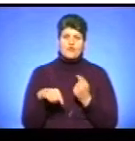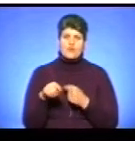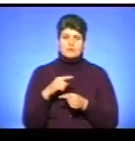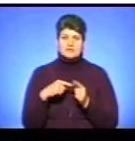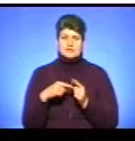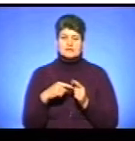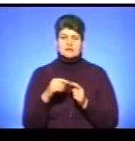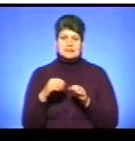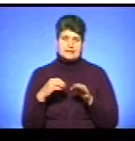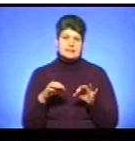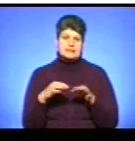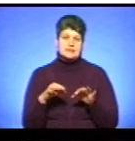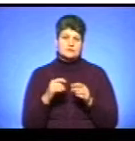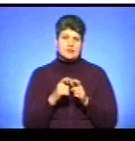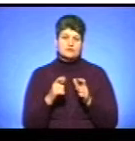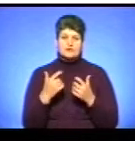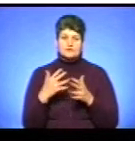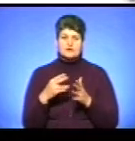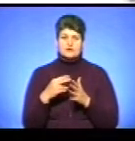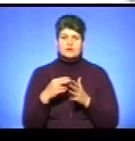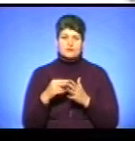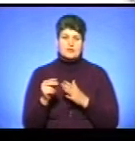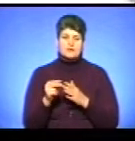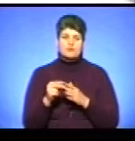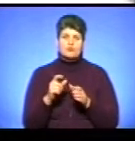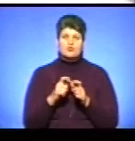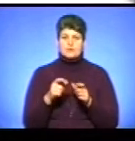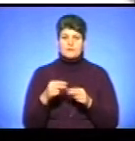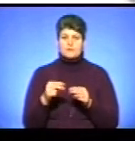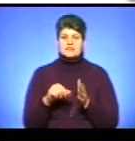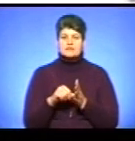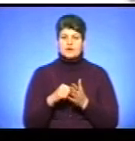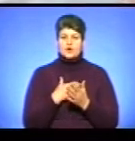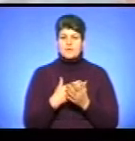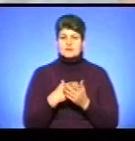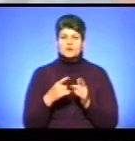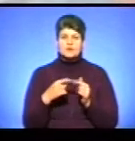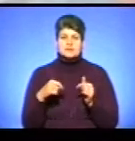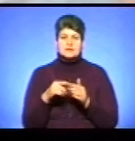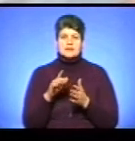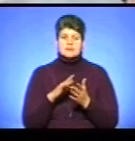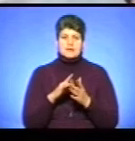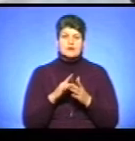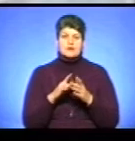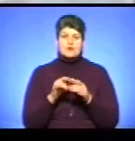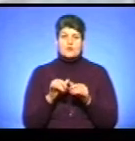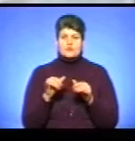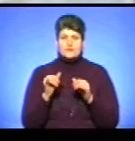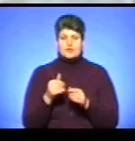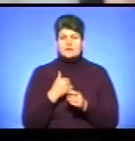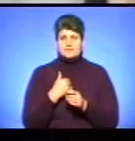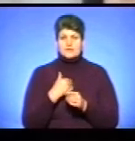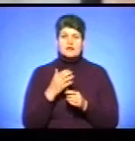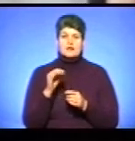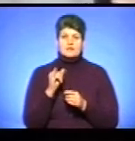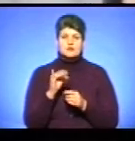транспортних карток, які придбались у пункті продажу. Представник громадської організації, Центр локального розвитку та громадських ініціатив